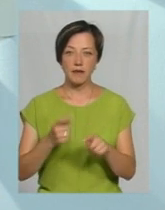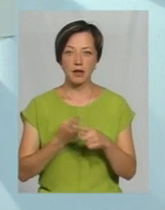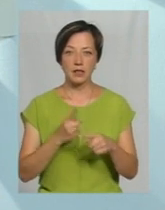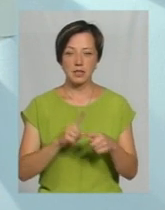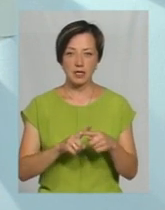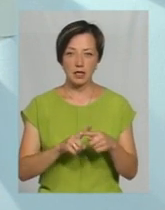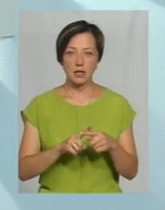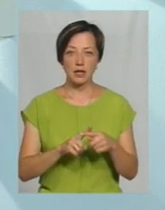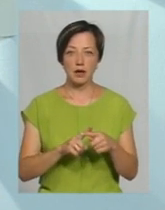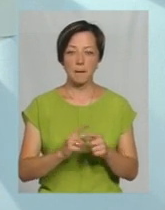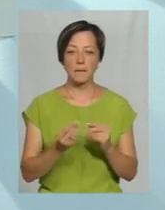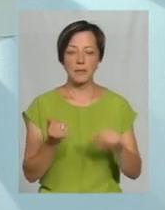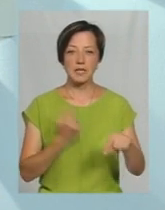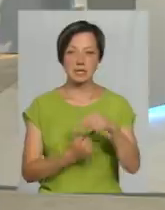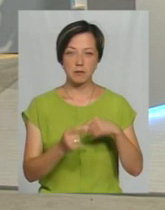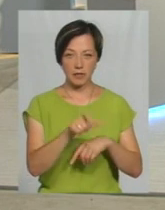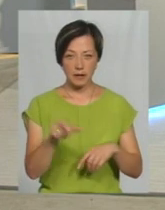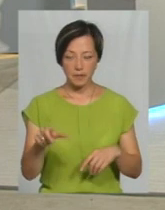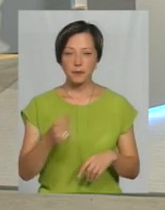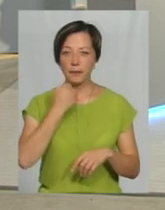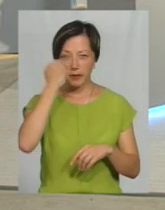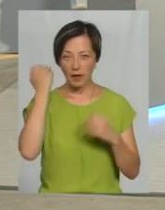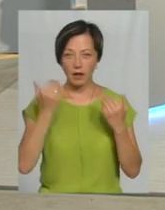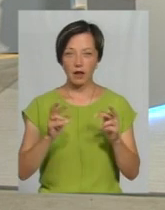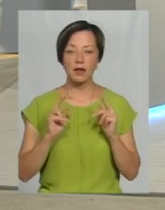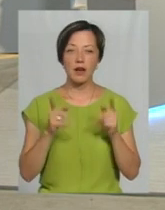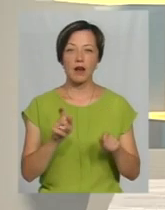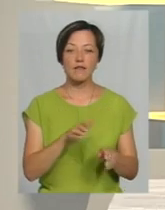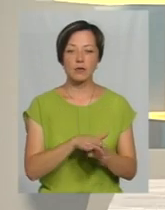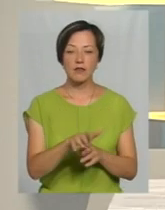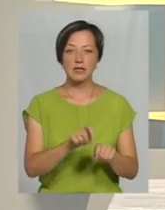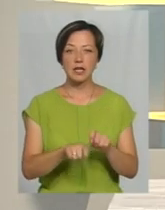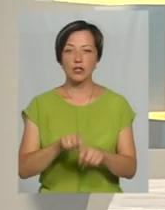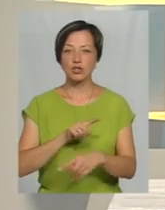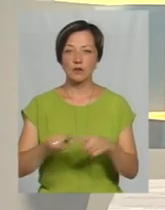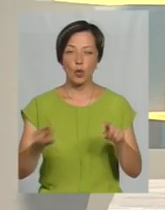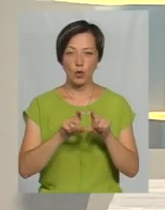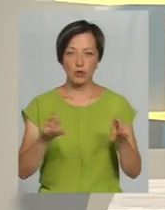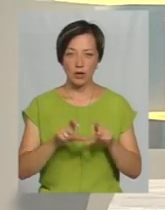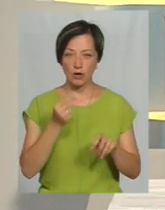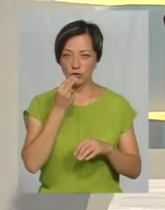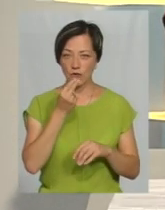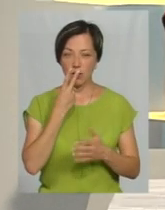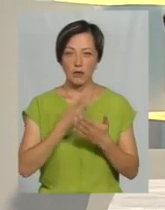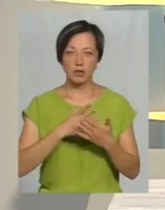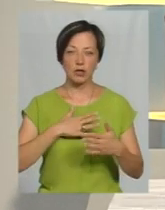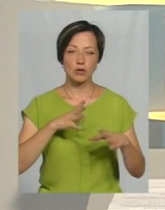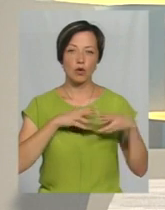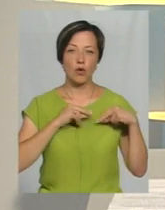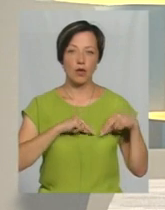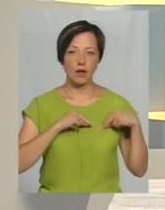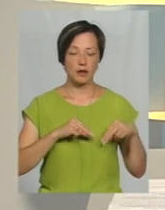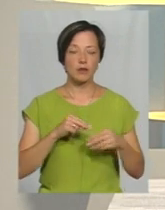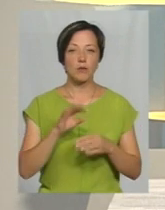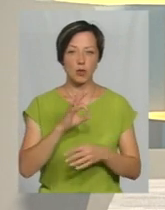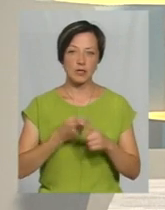підприємців. Дякую, пане Роман. Саме як відбувався рейд з закладами швидкого харчування, бачила і моя колега Ірина